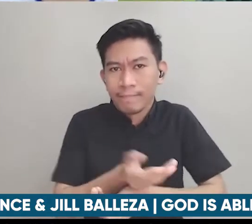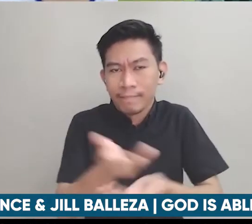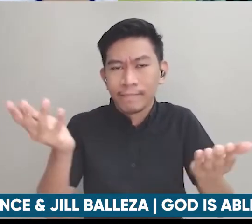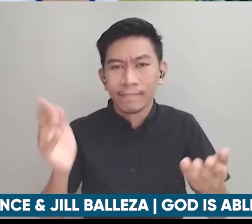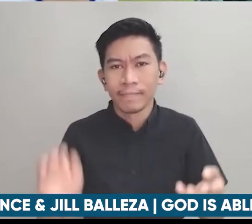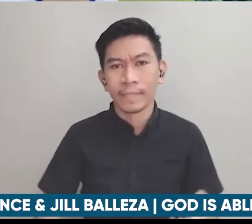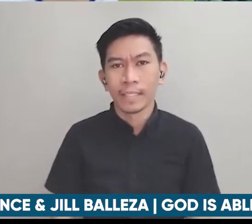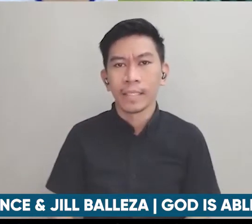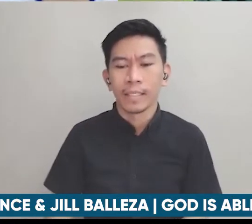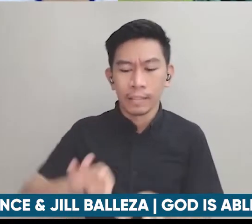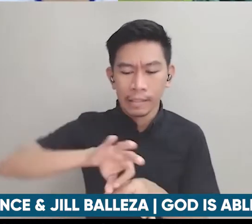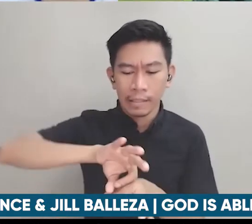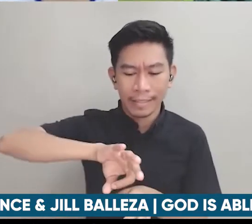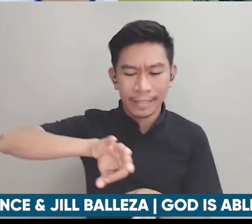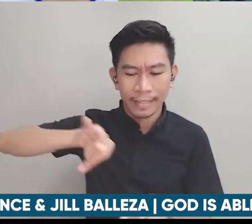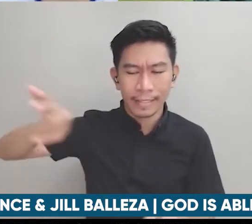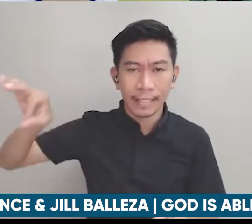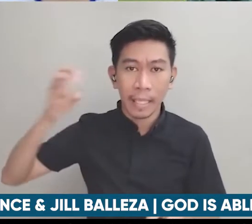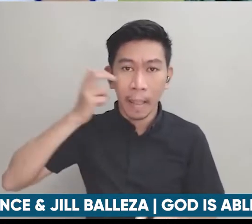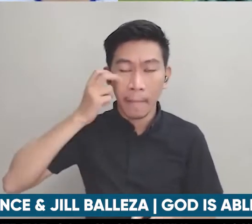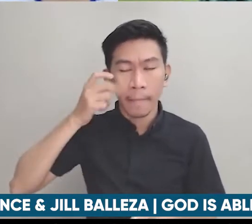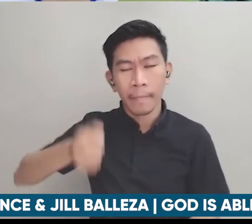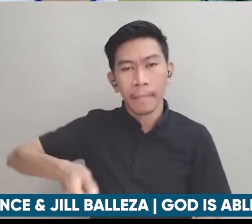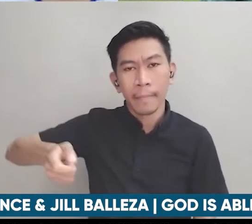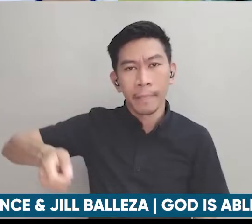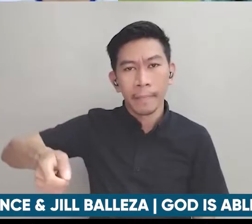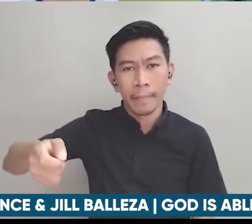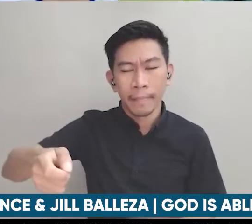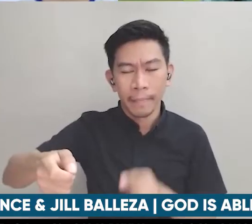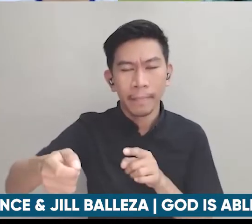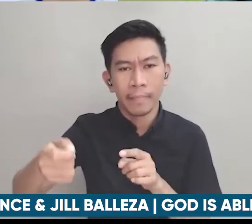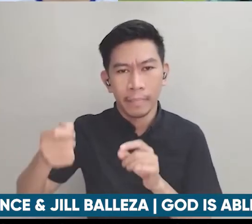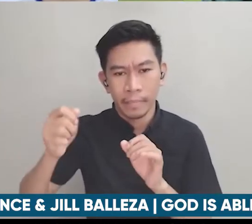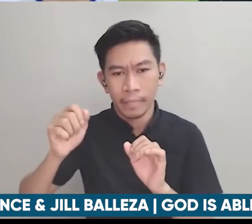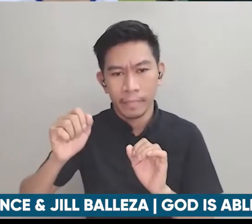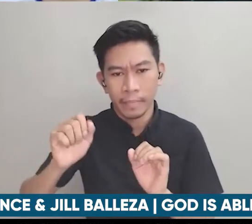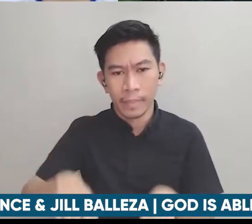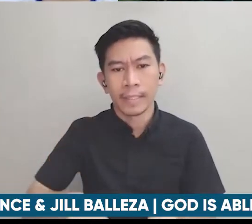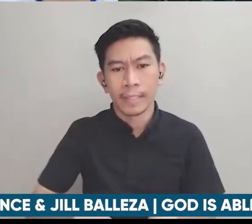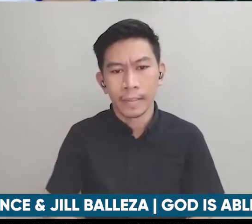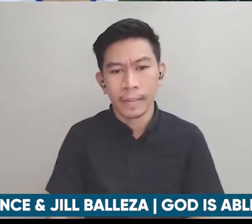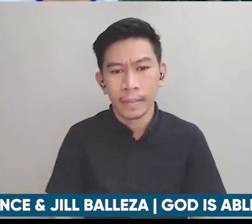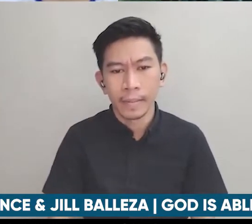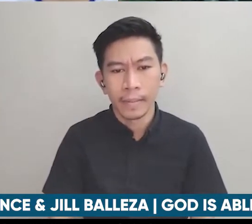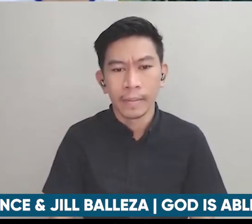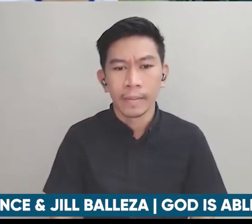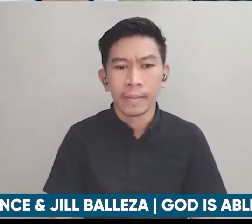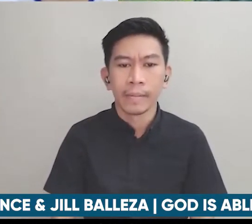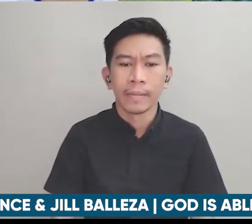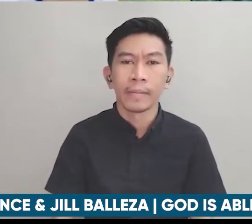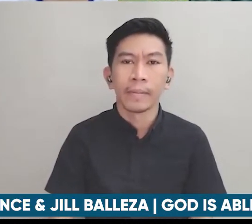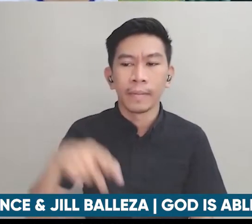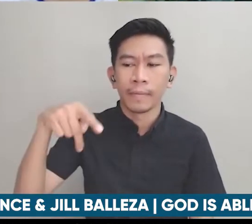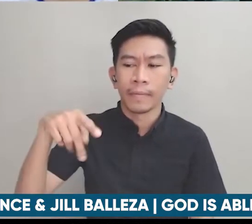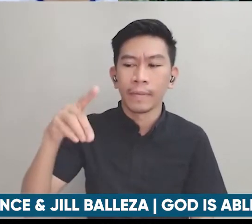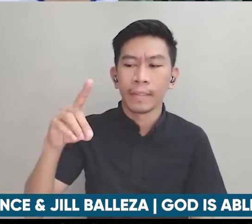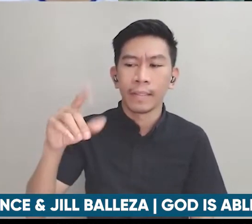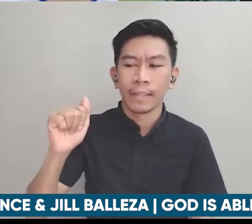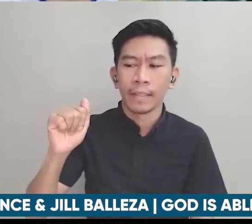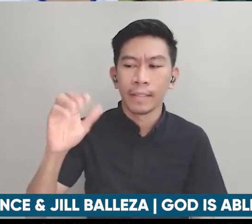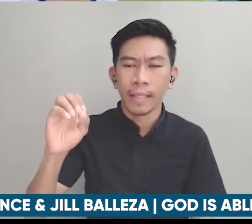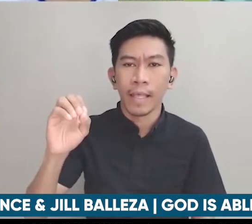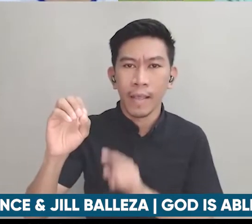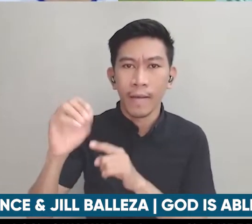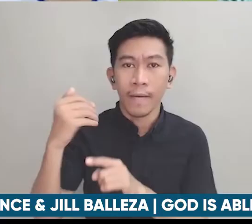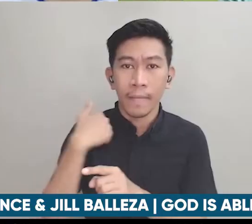mga disability yung may mga may kapansanan na member ng pidaw na inano natin